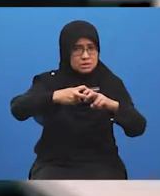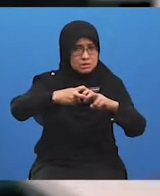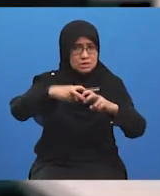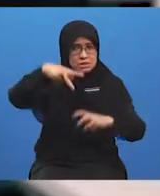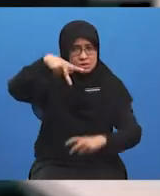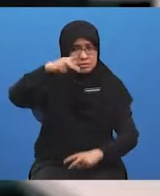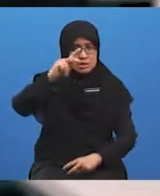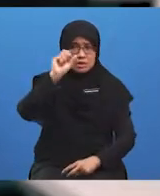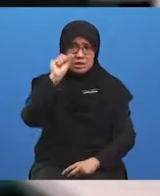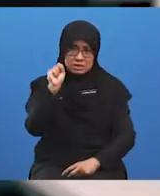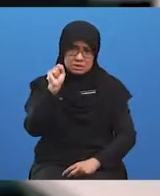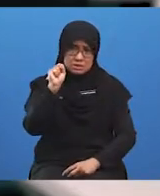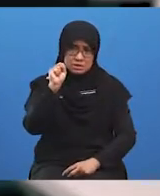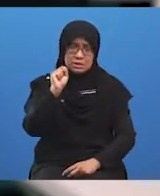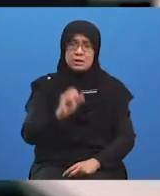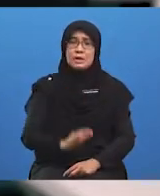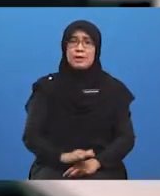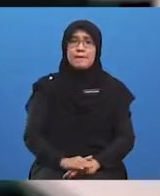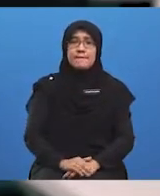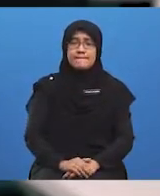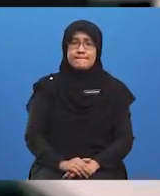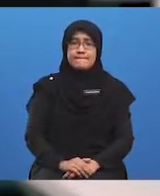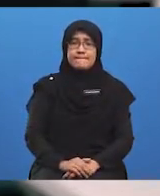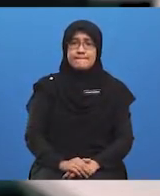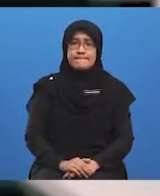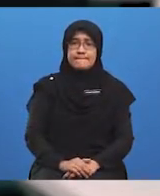seperti yang Cikgu telah nyatakan tadi.